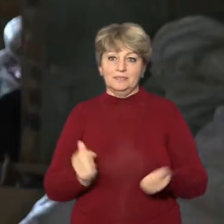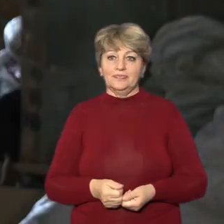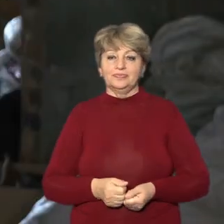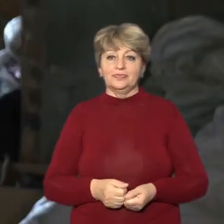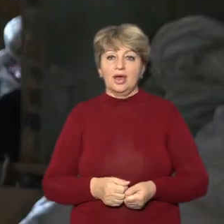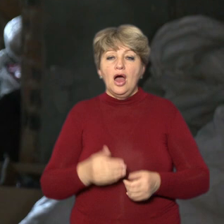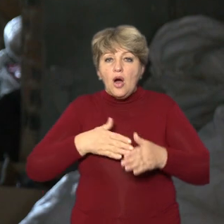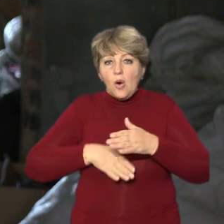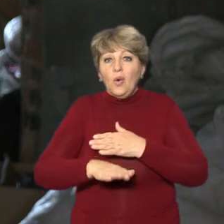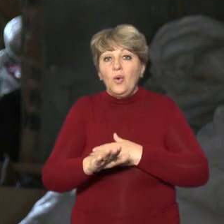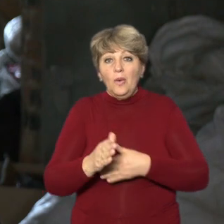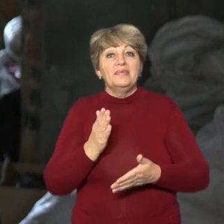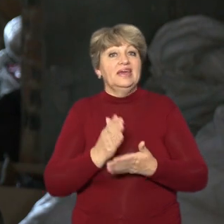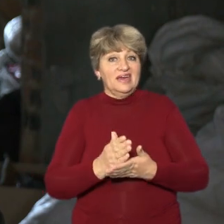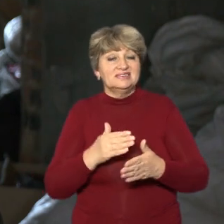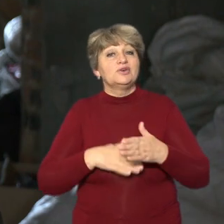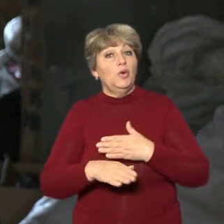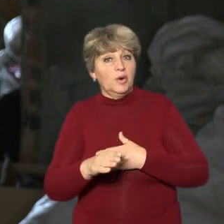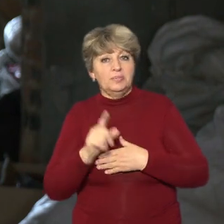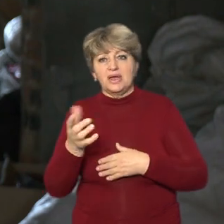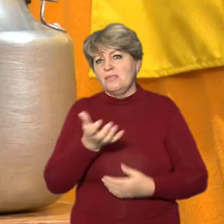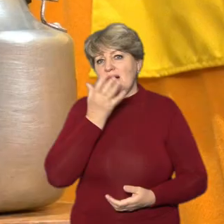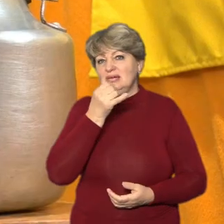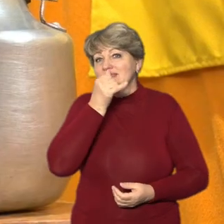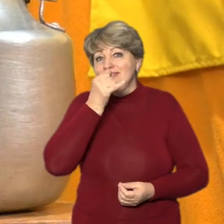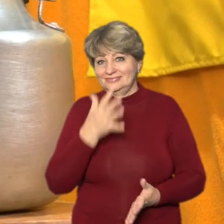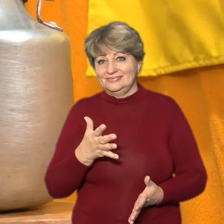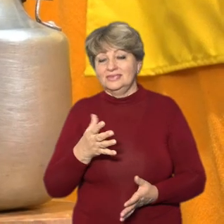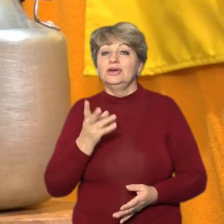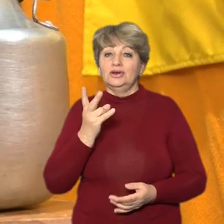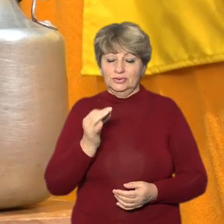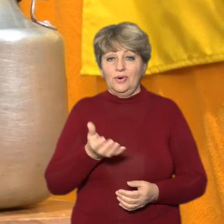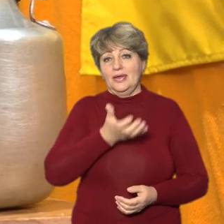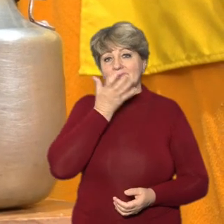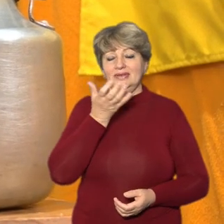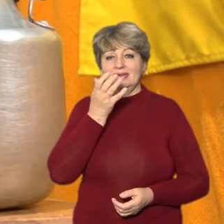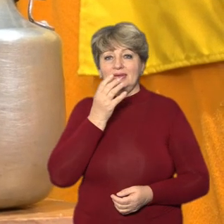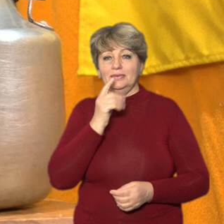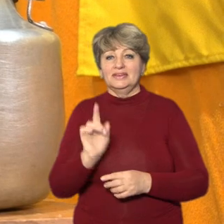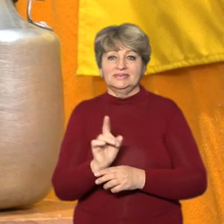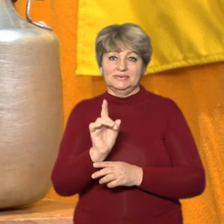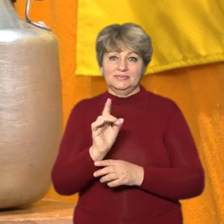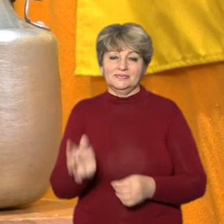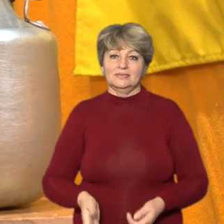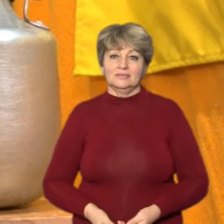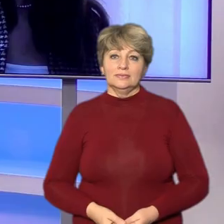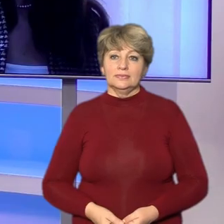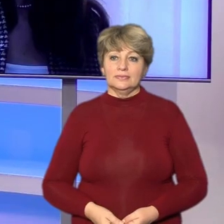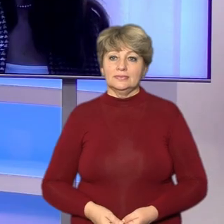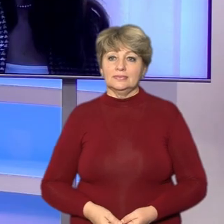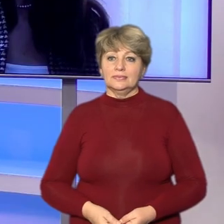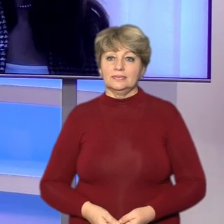окуп. Там ні зігріється, ні дуже насвітиш. Вікторія Будовіцька, Олександр Кулик. Новини на Суспільному. Черкащина.